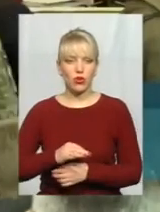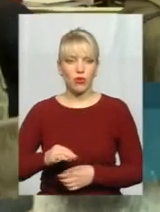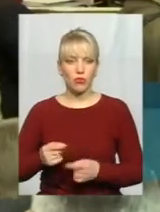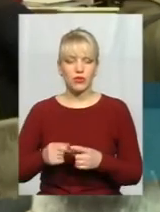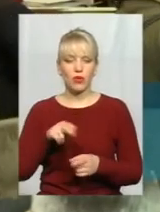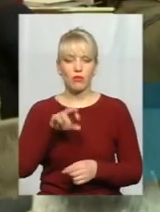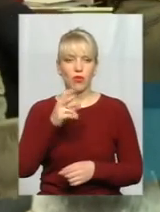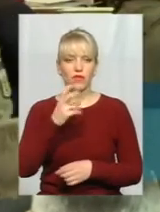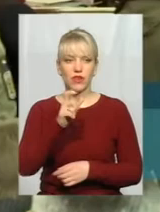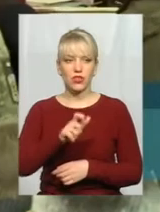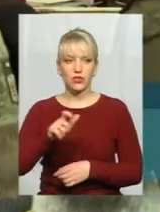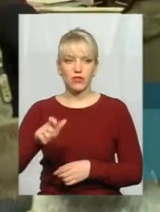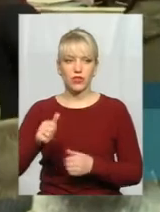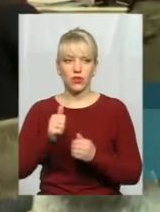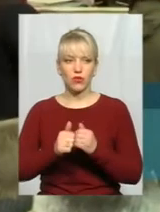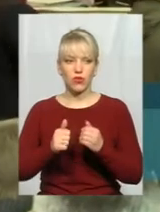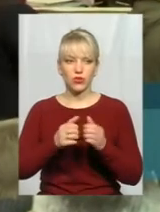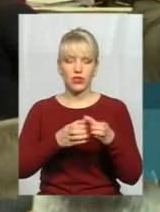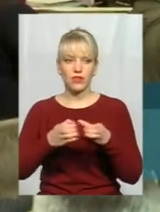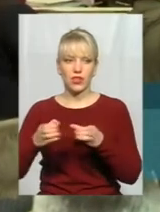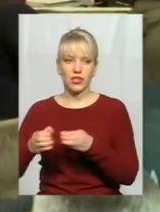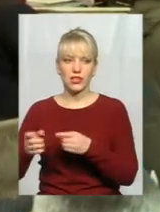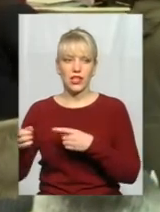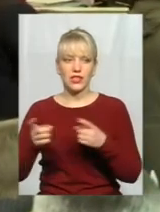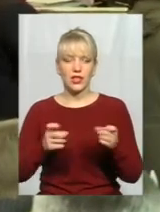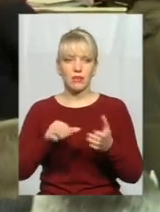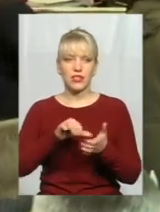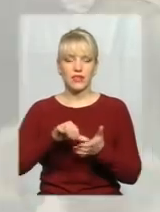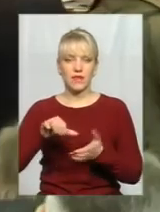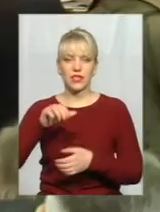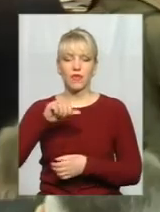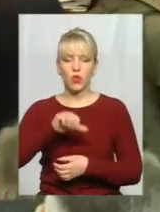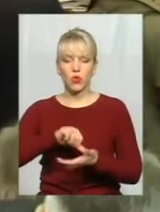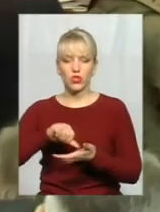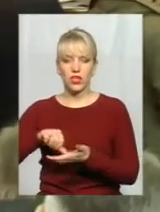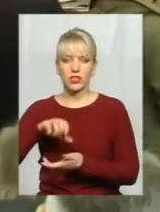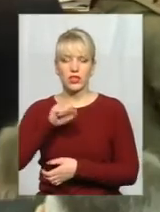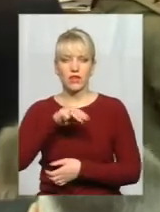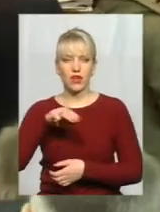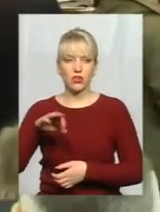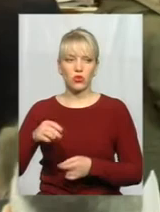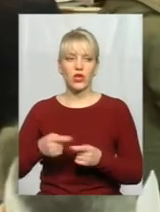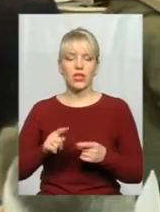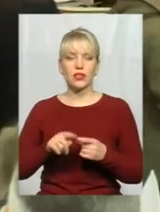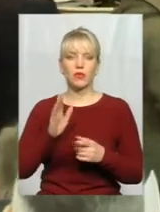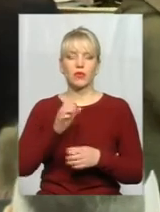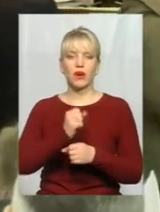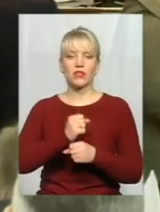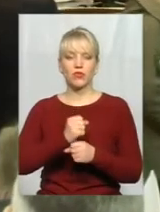Задіяти представників, звичайно, учасників АТО. Ця розмовна рада працюватиме